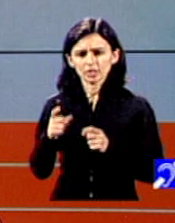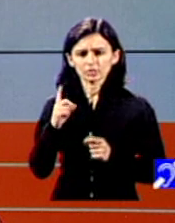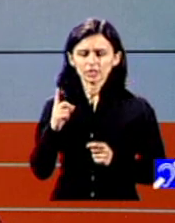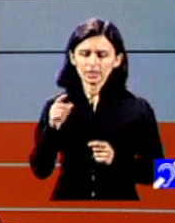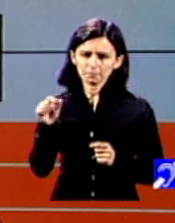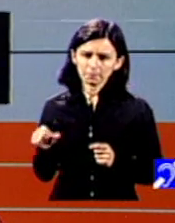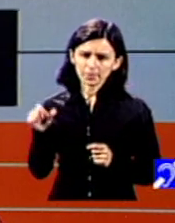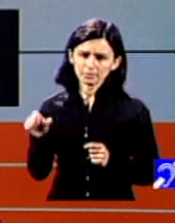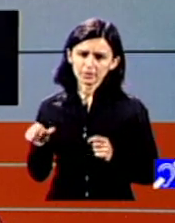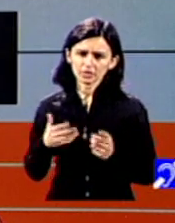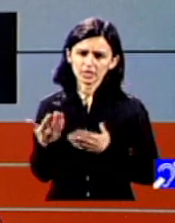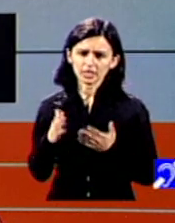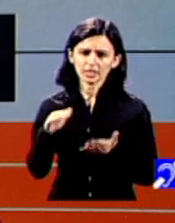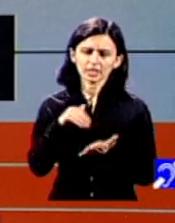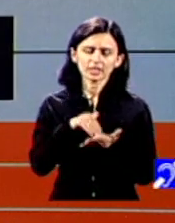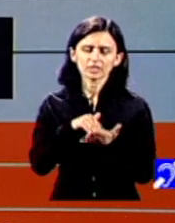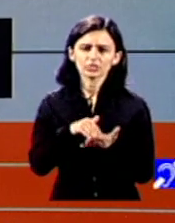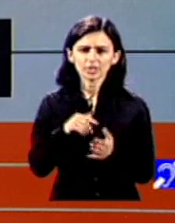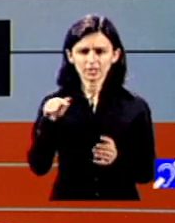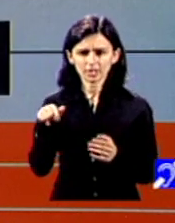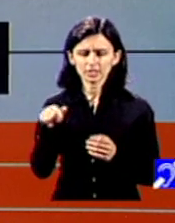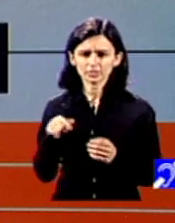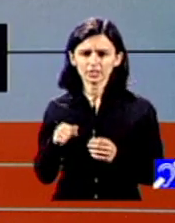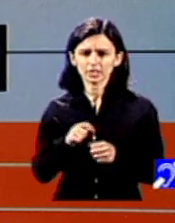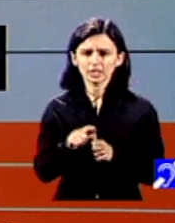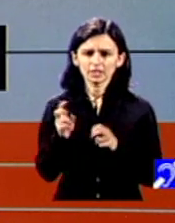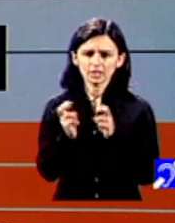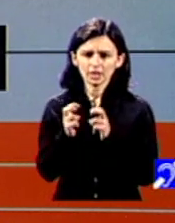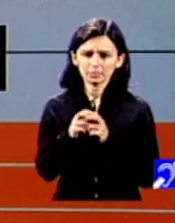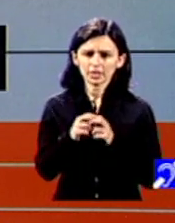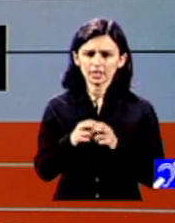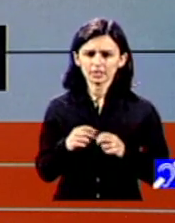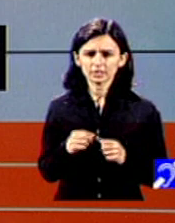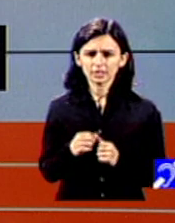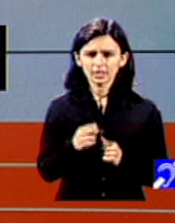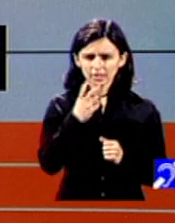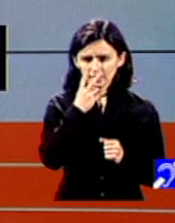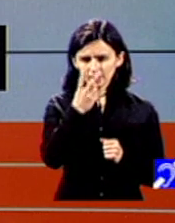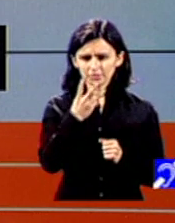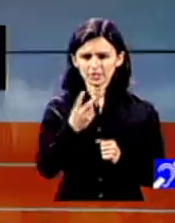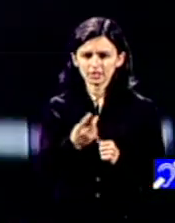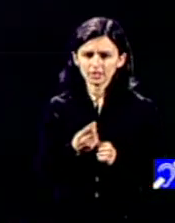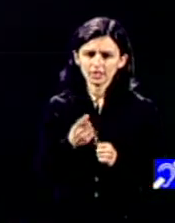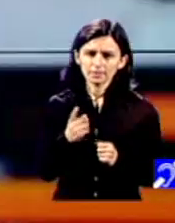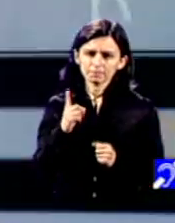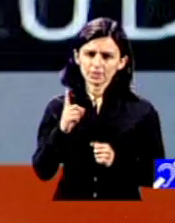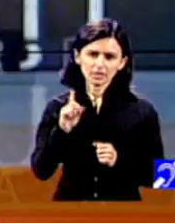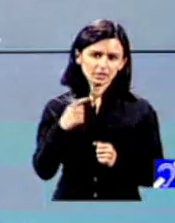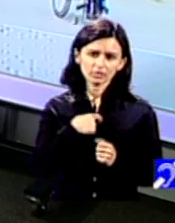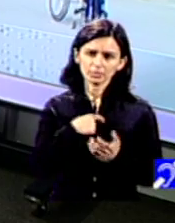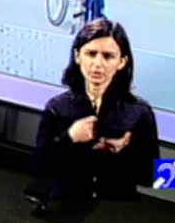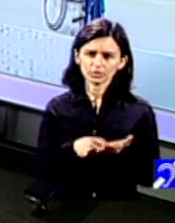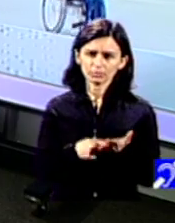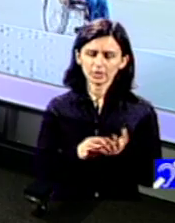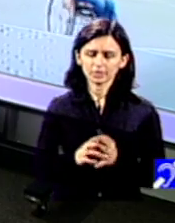persoana care are atât de multă nevoie de astfel de instrumente le sesizează le semnalează prezența pe piață dar nu se poate apropia